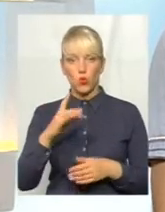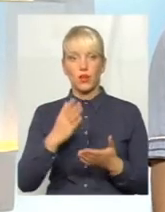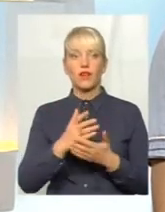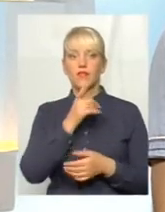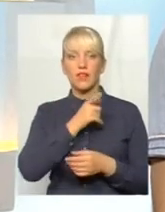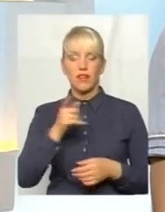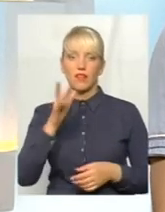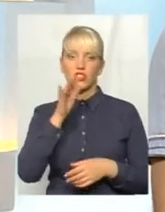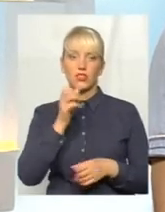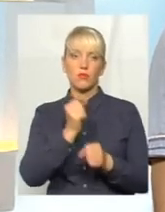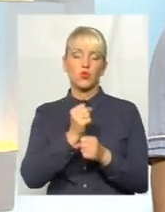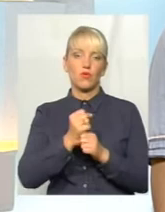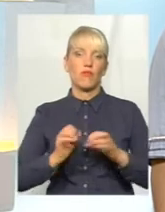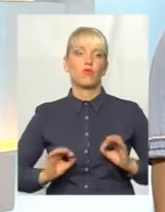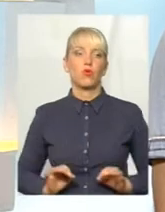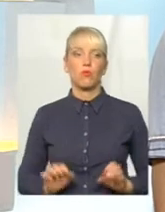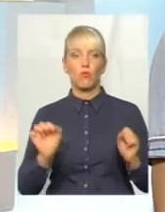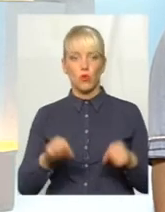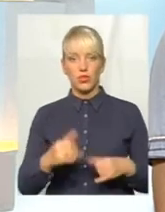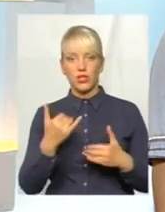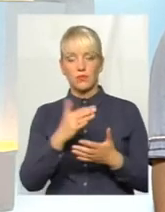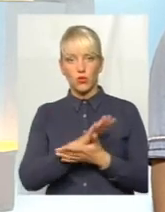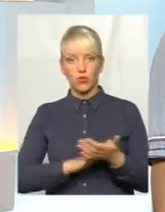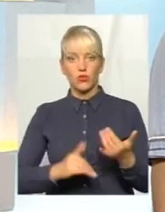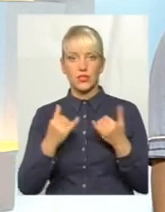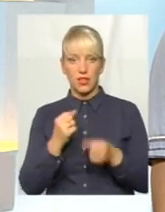прокуратурі. Можливо, він і ще зараз працює.